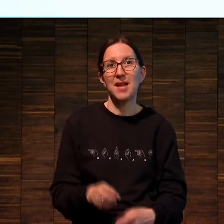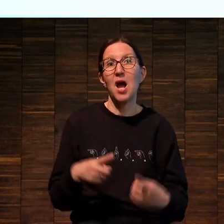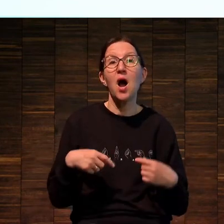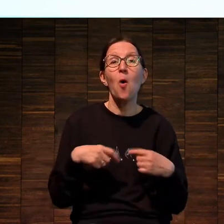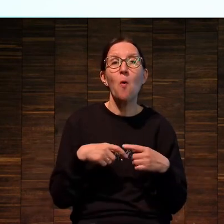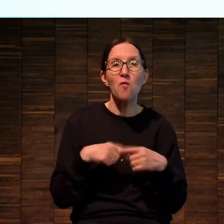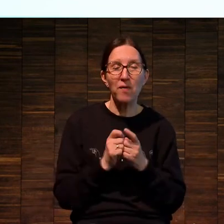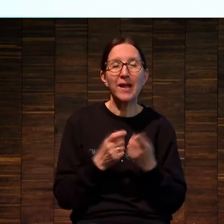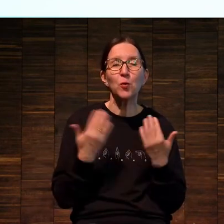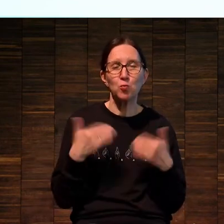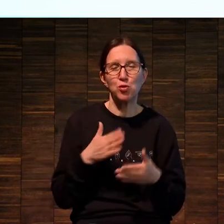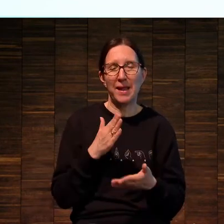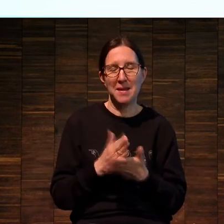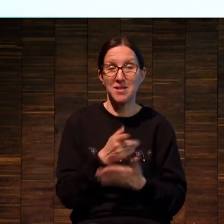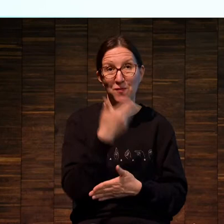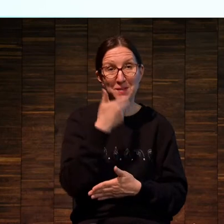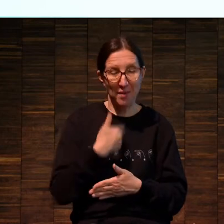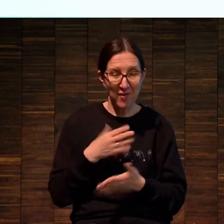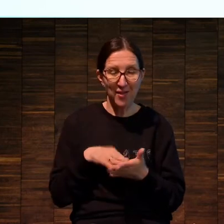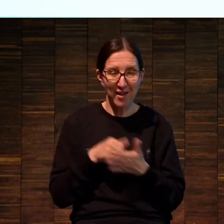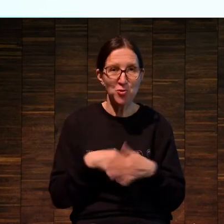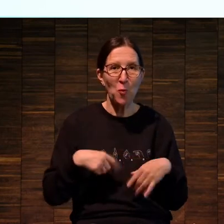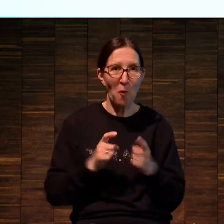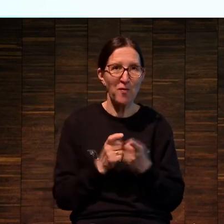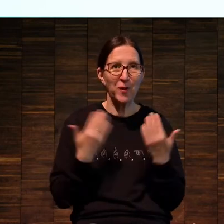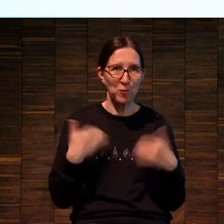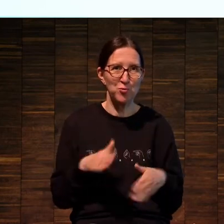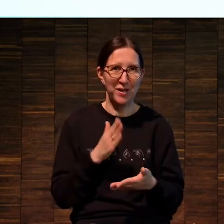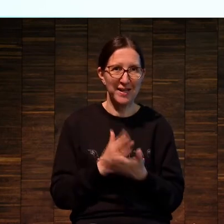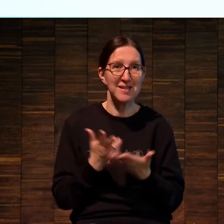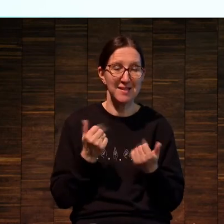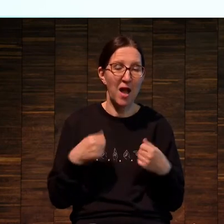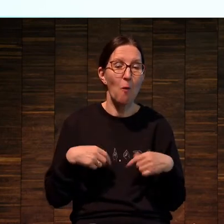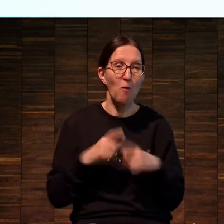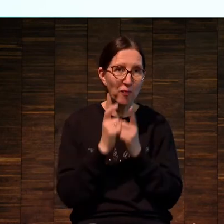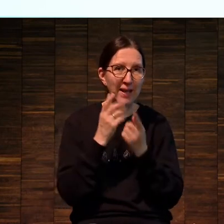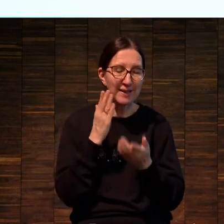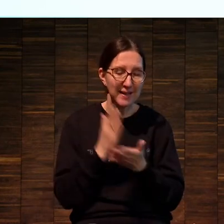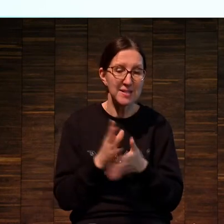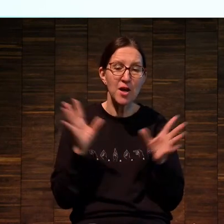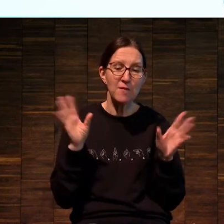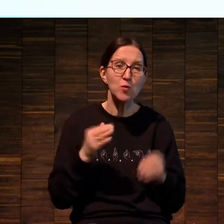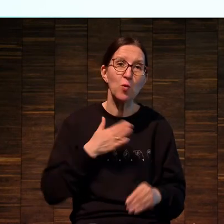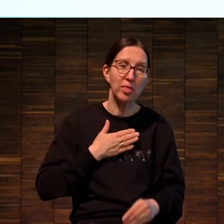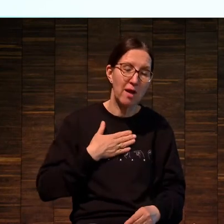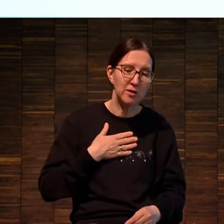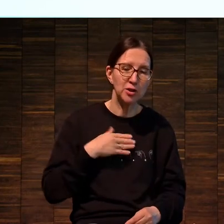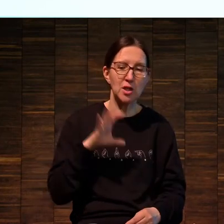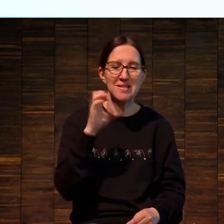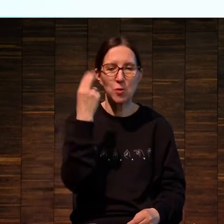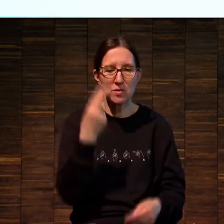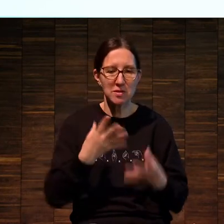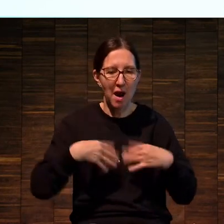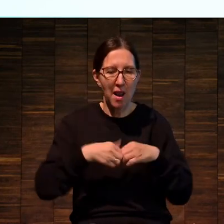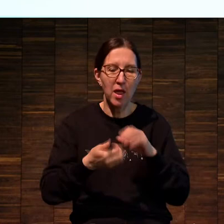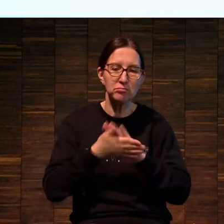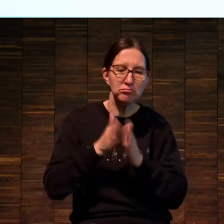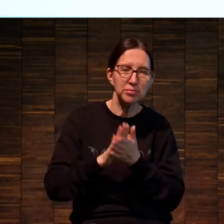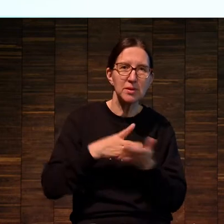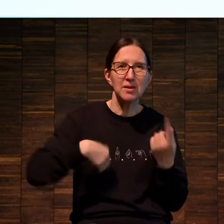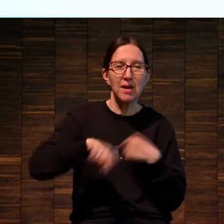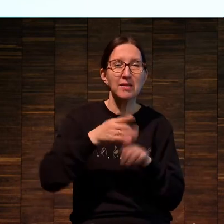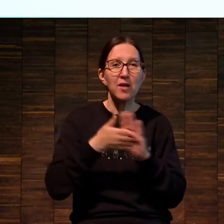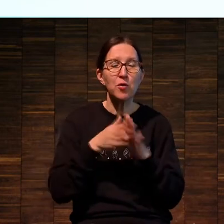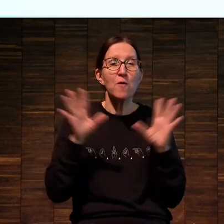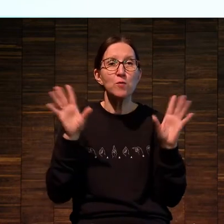конфликт уже есть, если вы спрашиваете. На самом деле конфликт есть. Потому что все наше социальное устройство, все наши договоренности